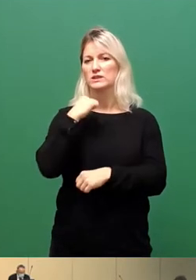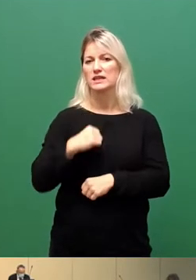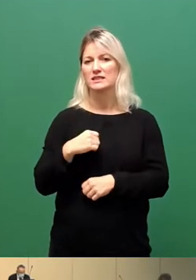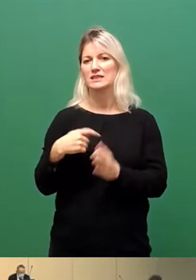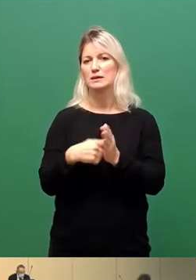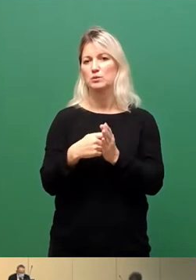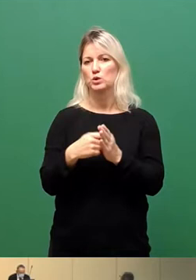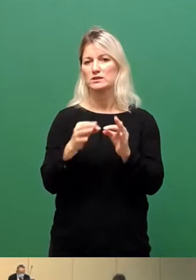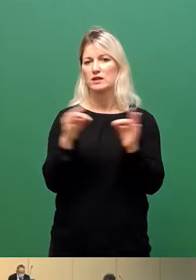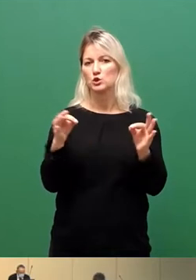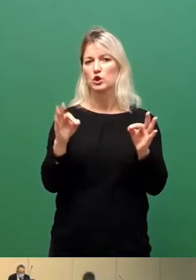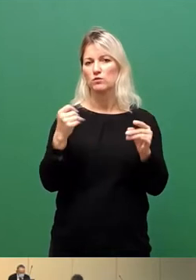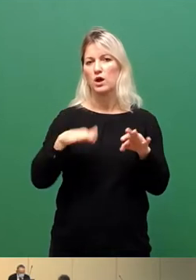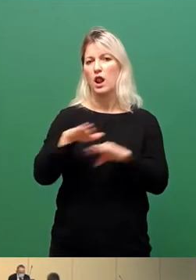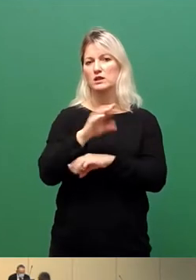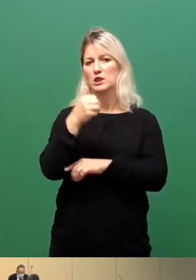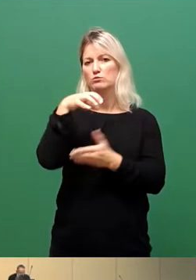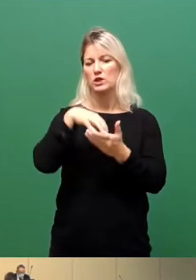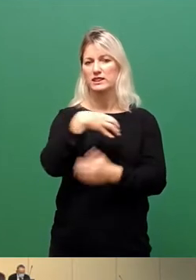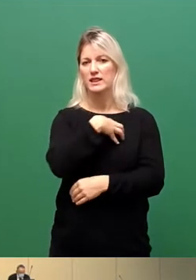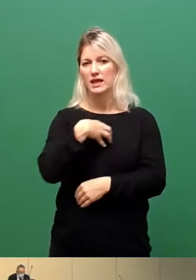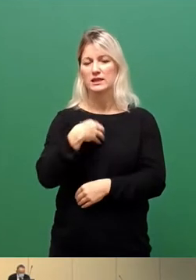Und als Wortmeldung, Herr Aschenbach, bitte schön.